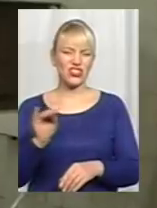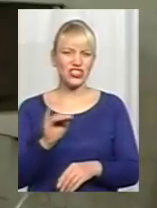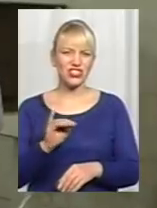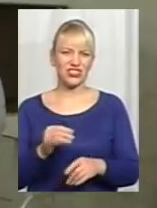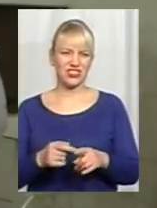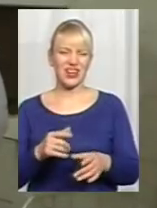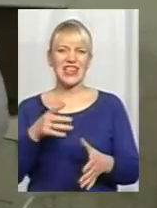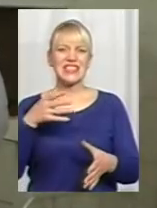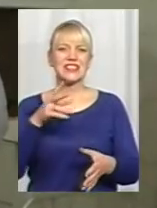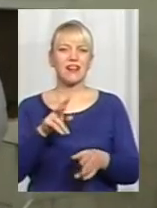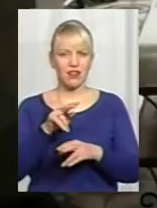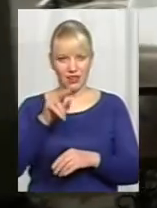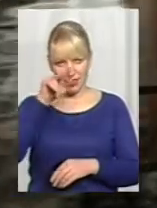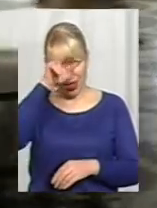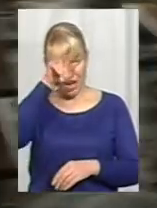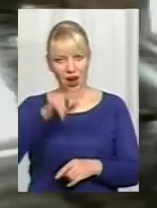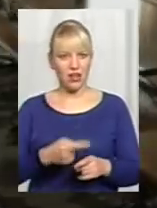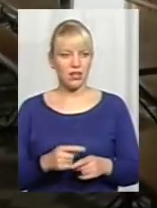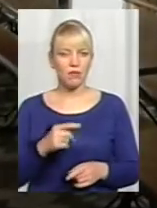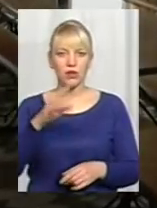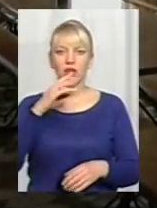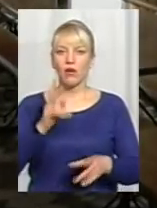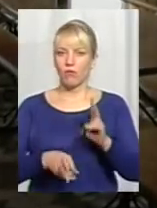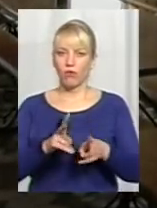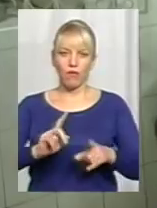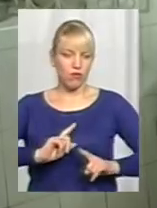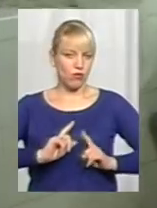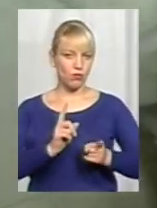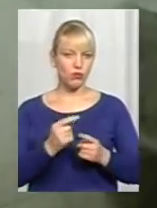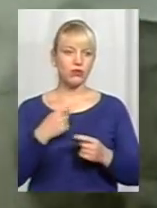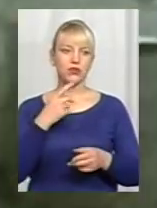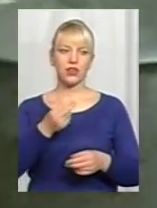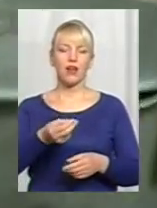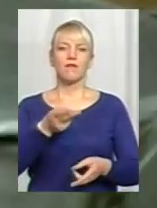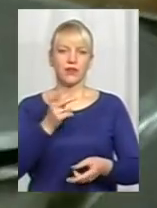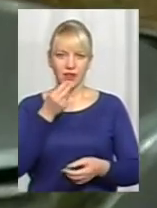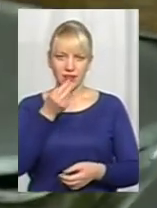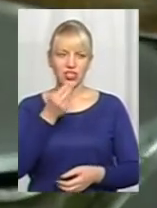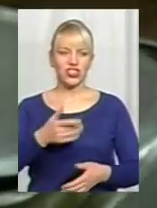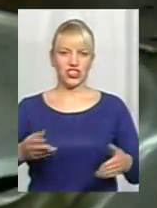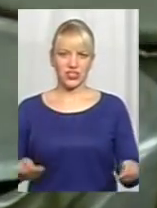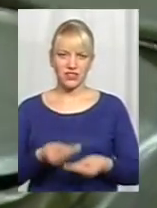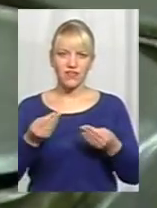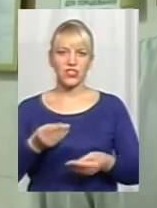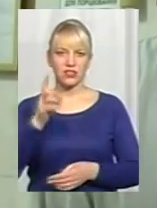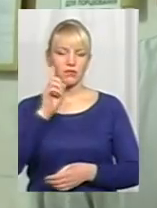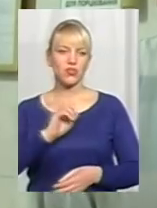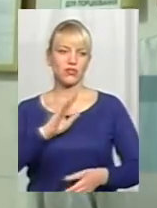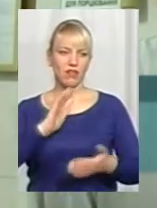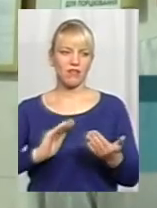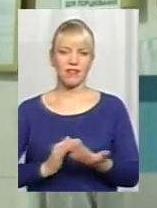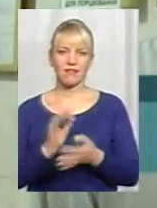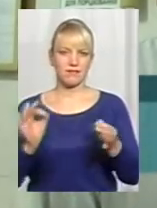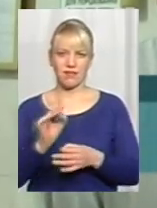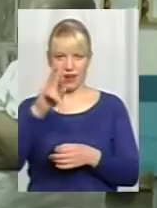Цибульського звинувачення про тарганів у каші обурюють. Засуджений запевняє, їжа свіжа, смачна, якісна і ніяких тарганів. Це хворі